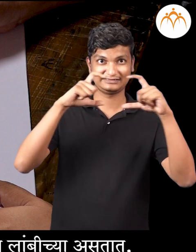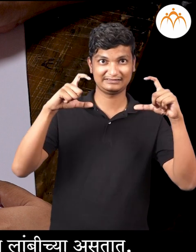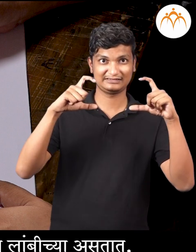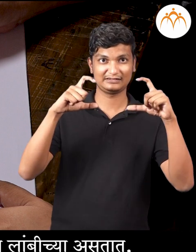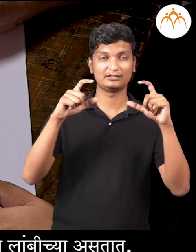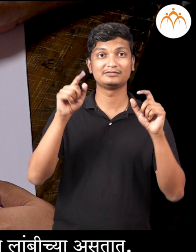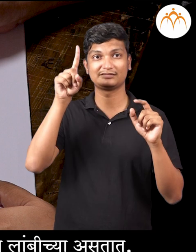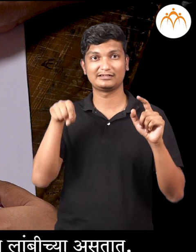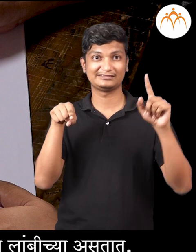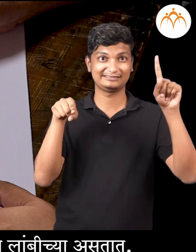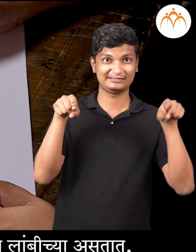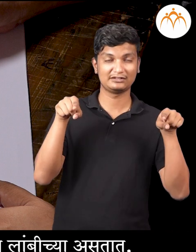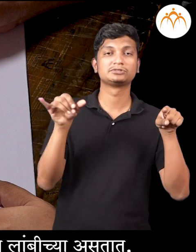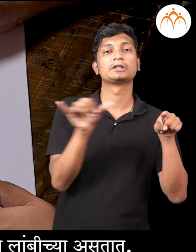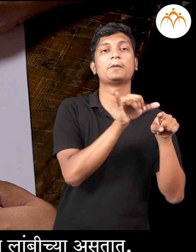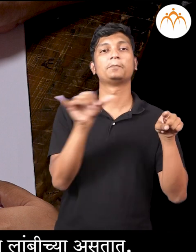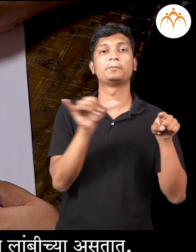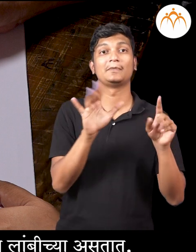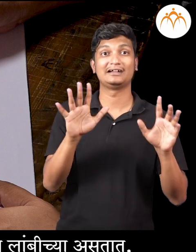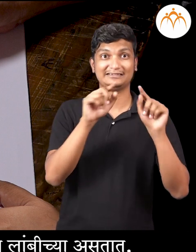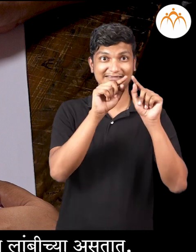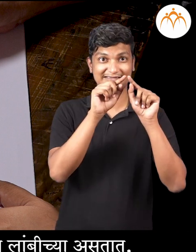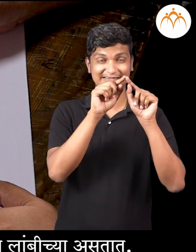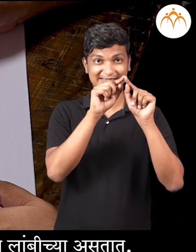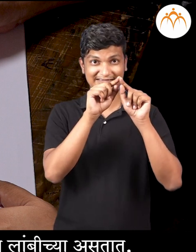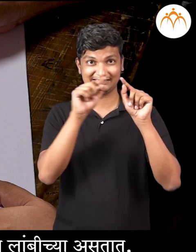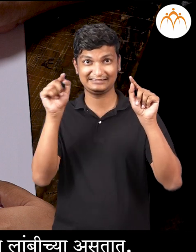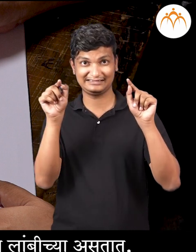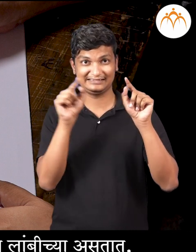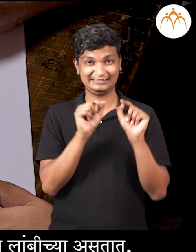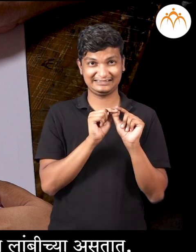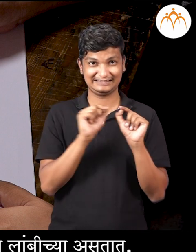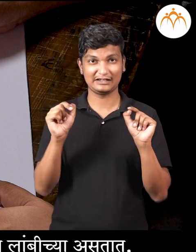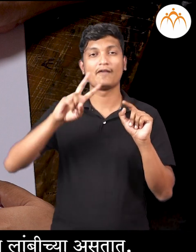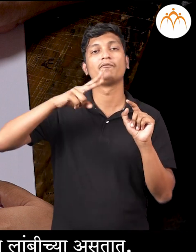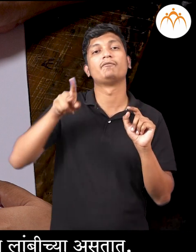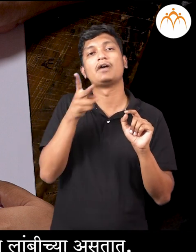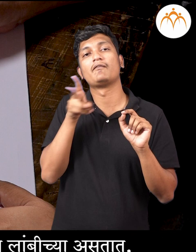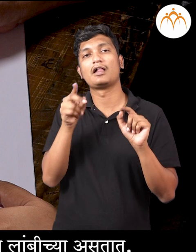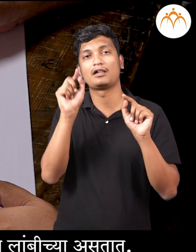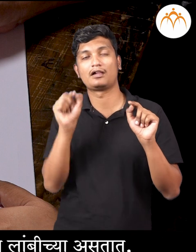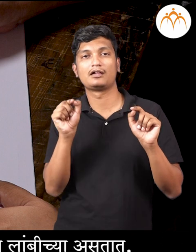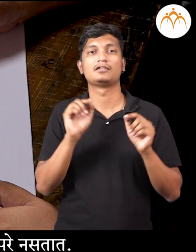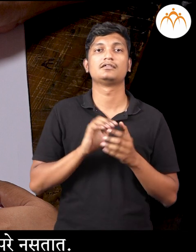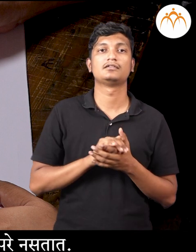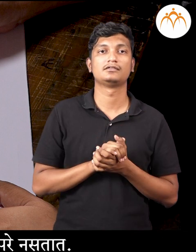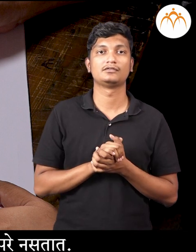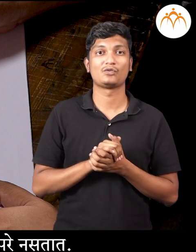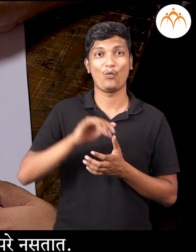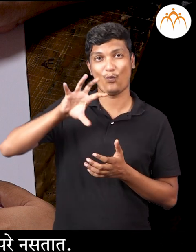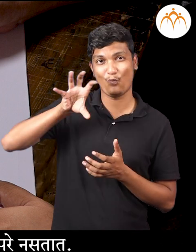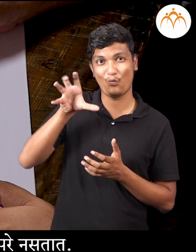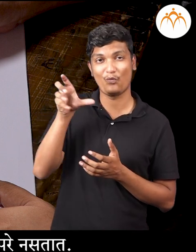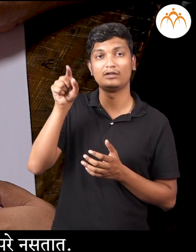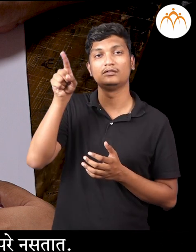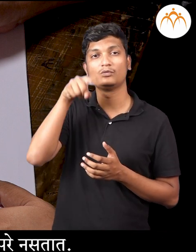आयत आच्या समुरा समुरिल बाजु सार्ख्या लांबीचा आस्तात, पण लगच्चा बाजु एकाच लांबीचा नस्तात, वर्तूलाला